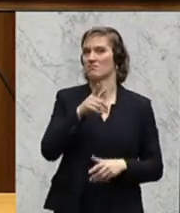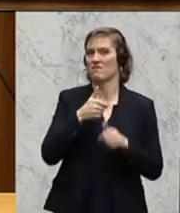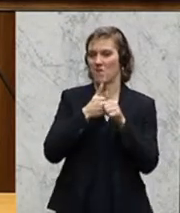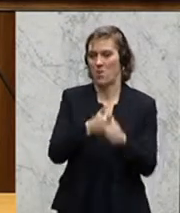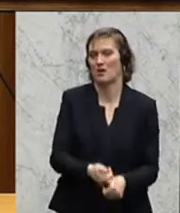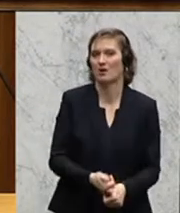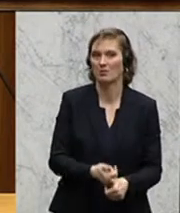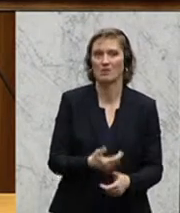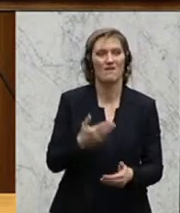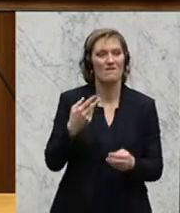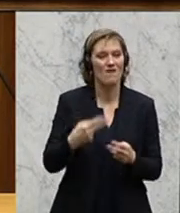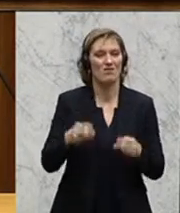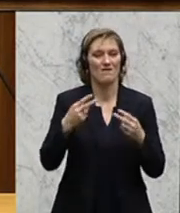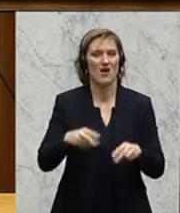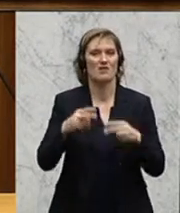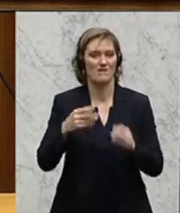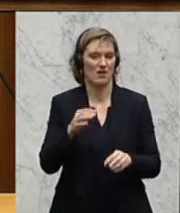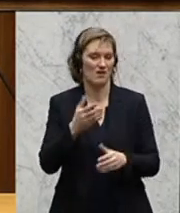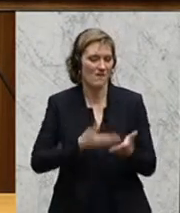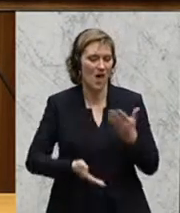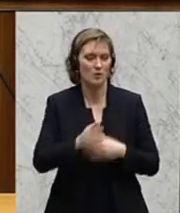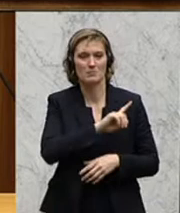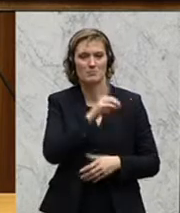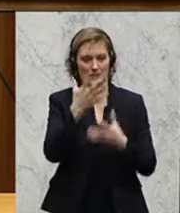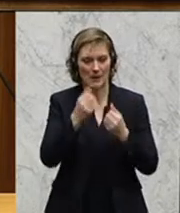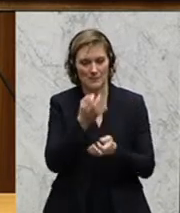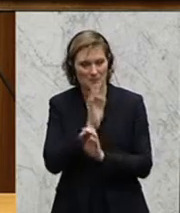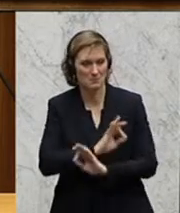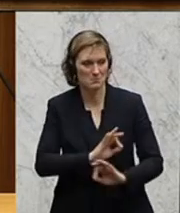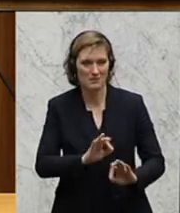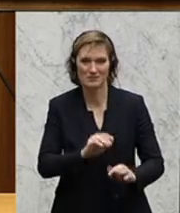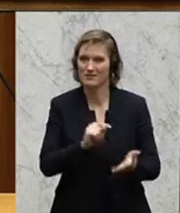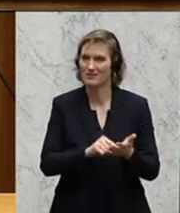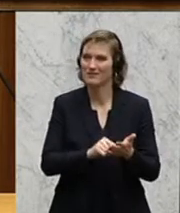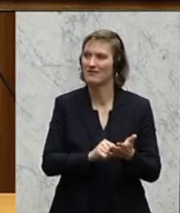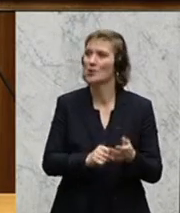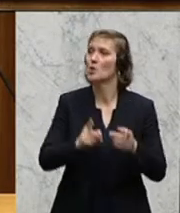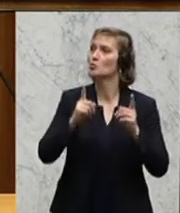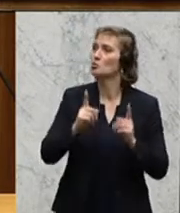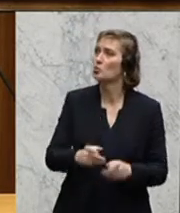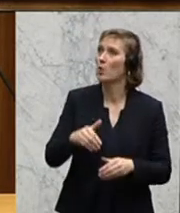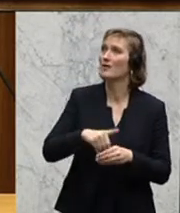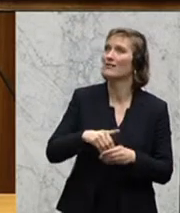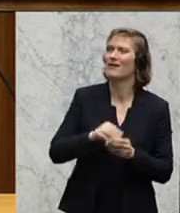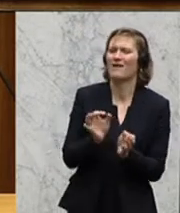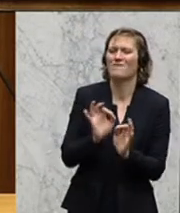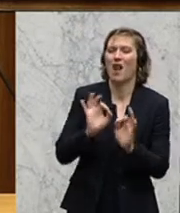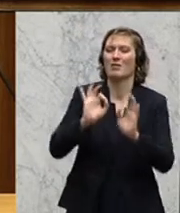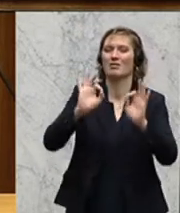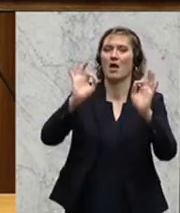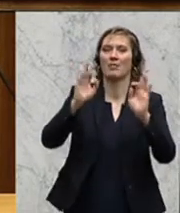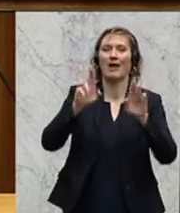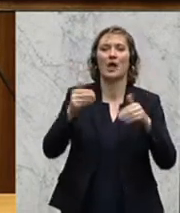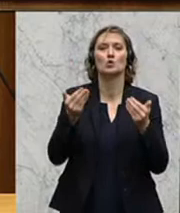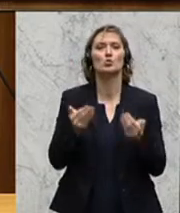bei hoffentlich weiterzuführenden Verhandlungen für ein besseres Endergebnis, dass es einen qualitativ höchststehenden